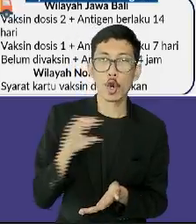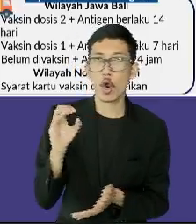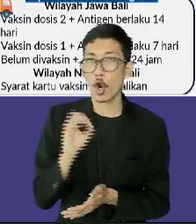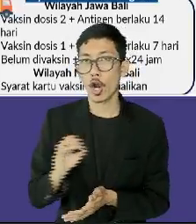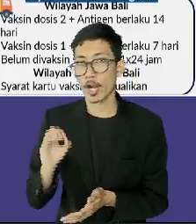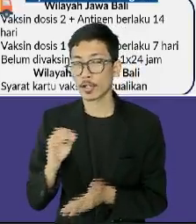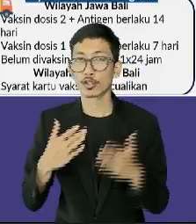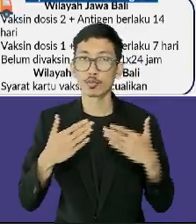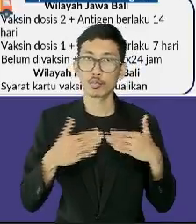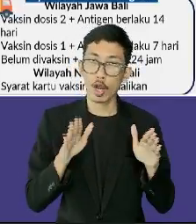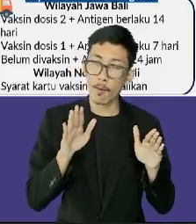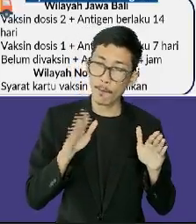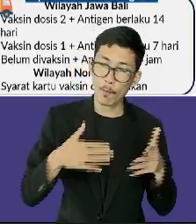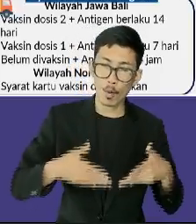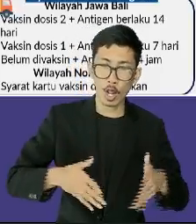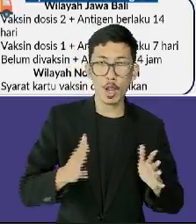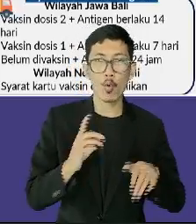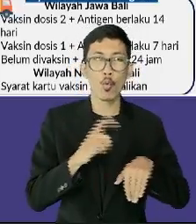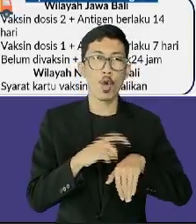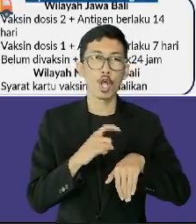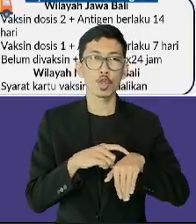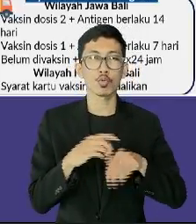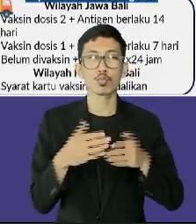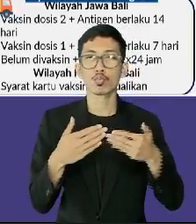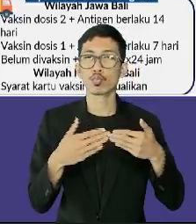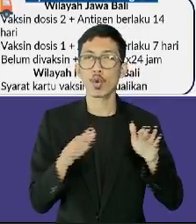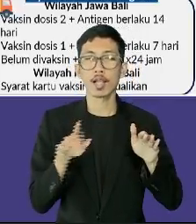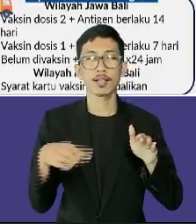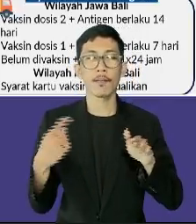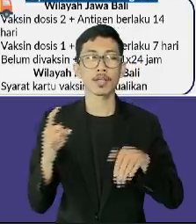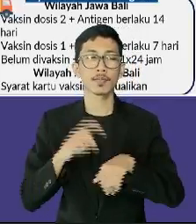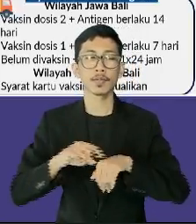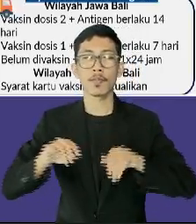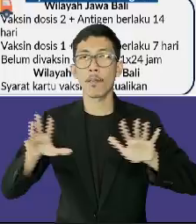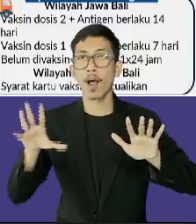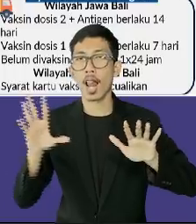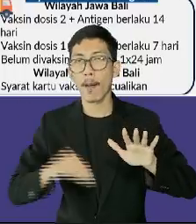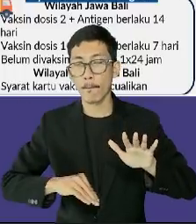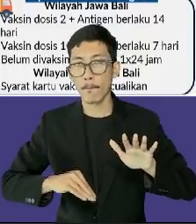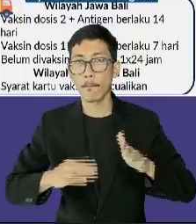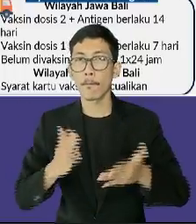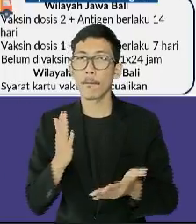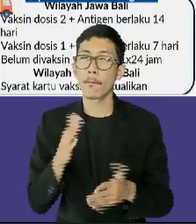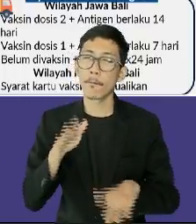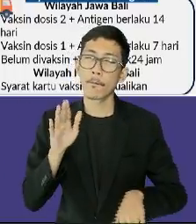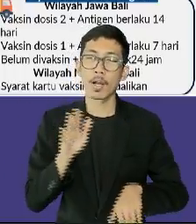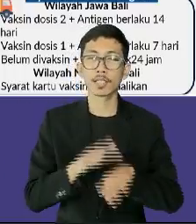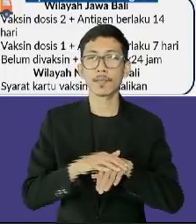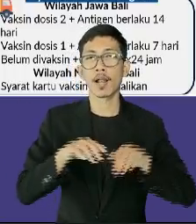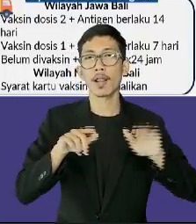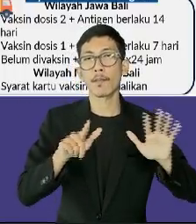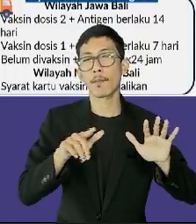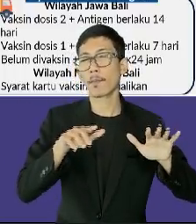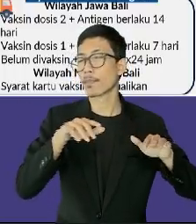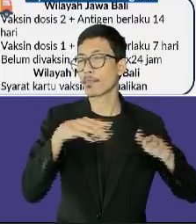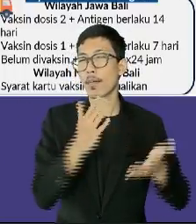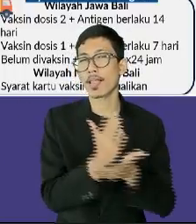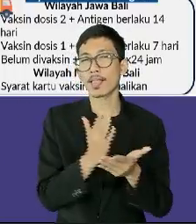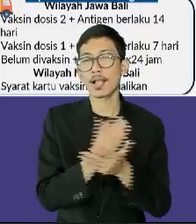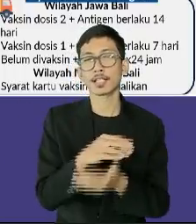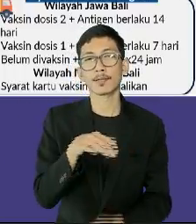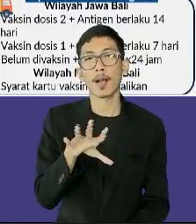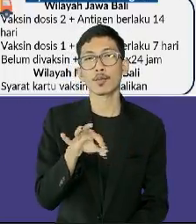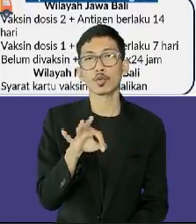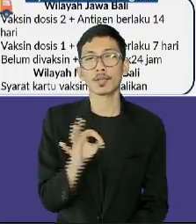dan beroperasi sampai dengan pukul 21.00 dengan kapasitas maksimal 50%. Yang